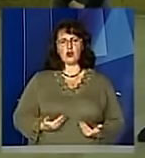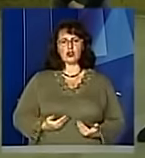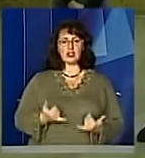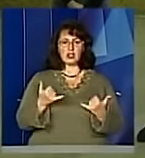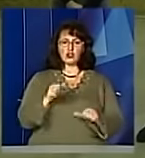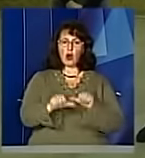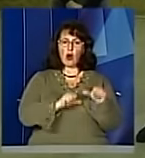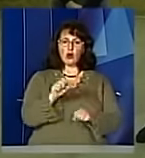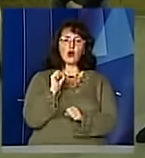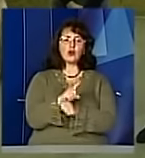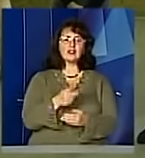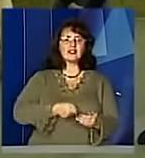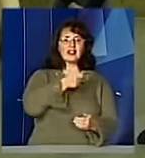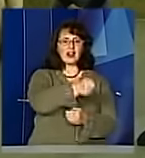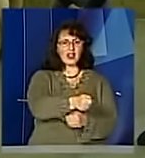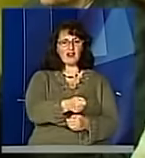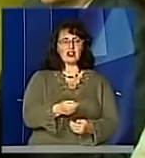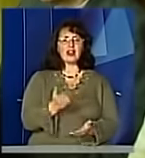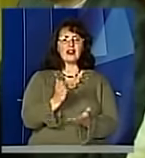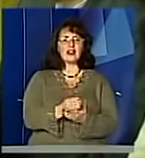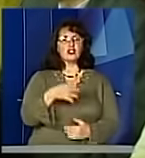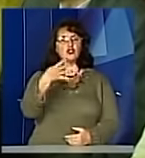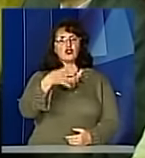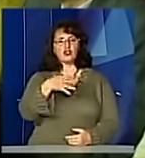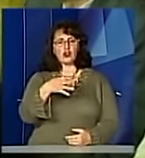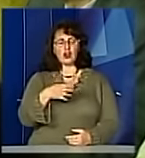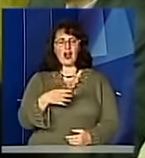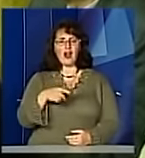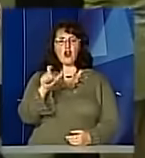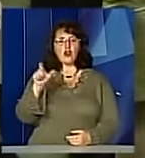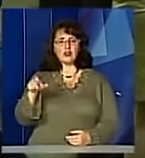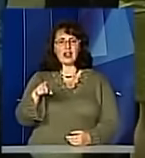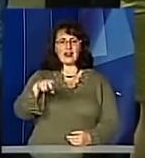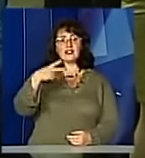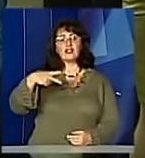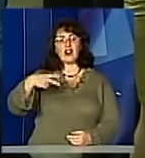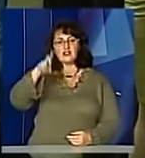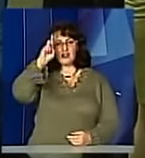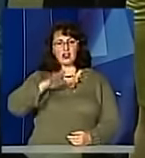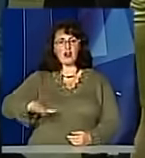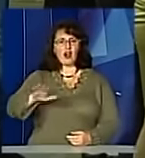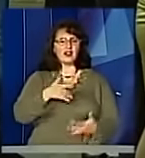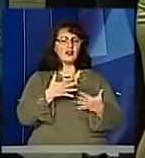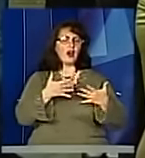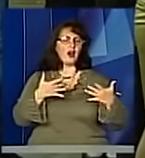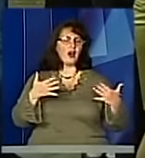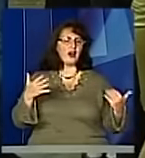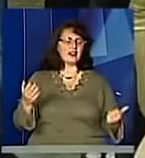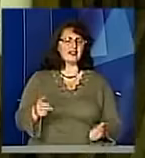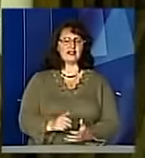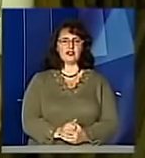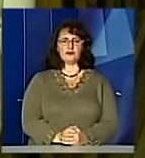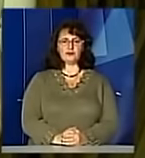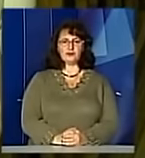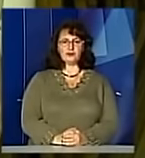Цьогоріч заявки на участь подало близько 40 музикантів з 20 країн, зокрема з Польщі, Канади, Австрії, Іспанії, Південної Кореї